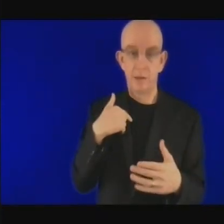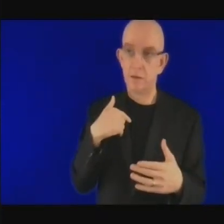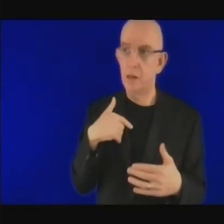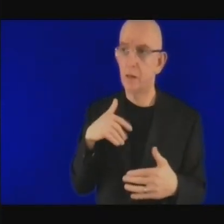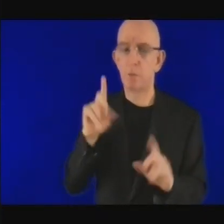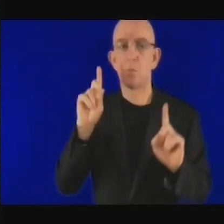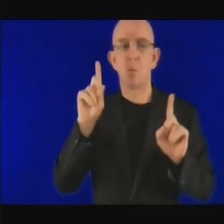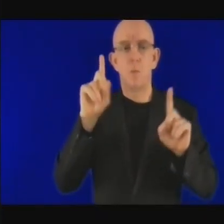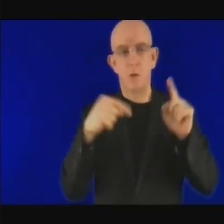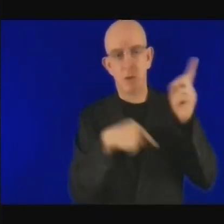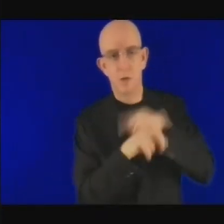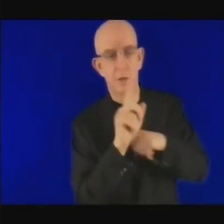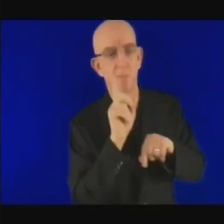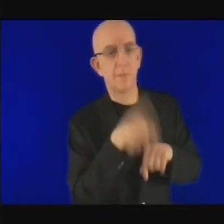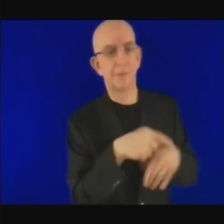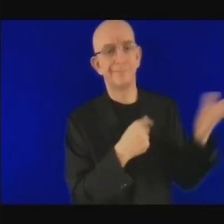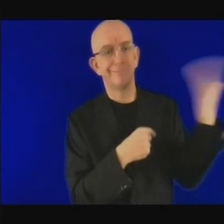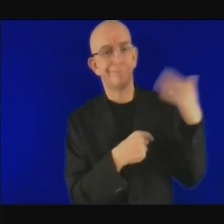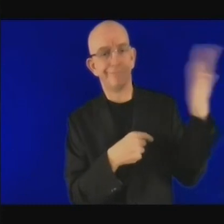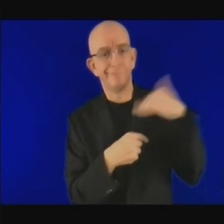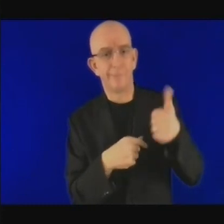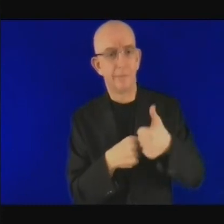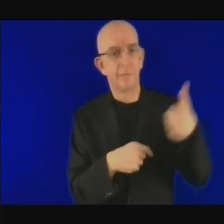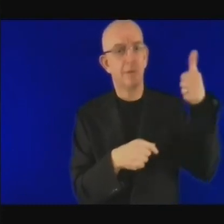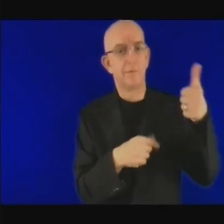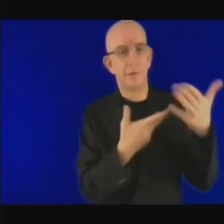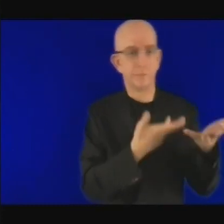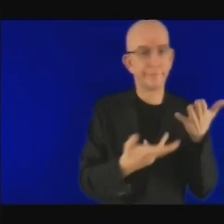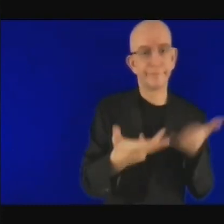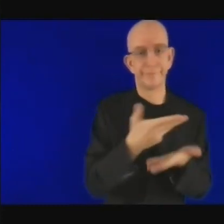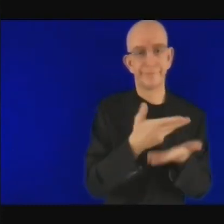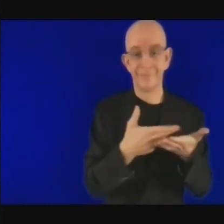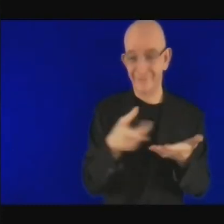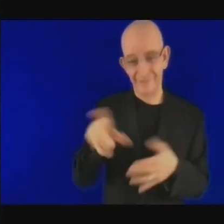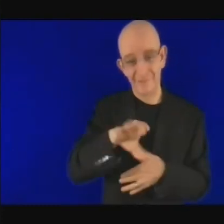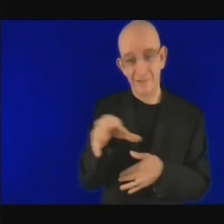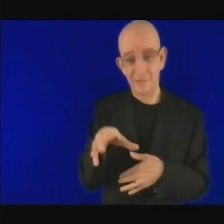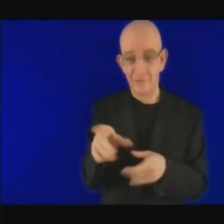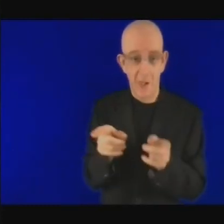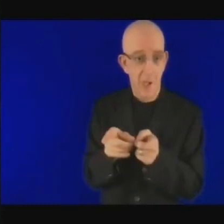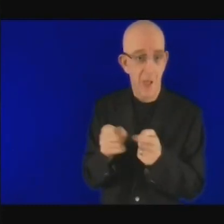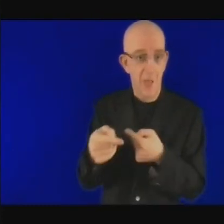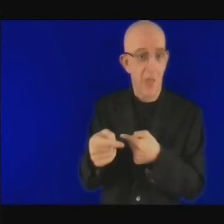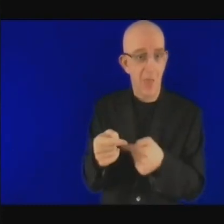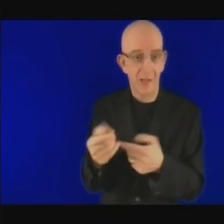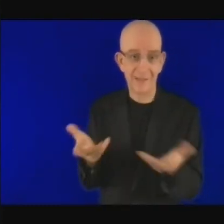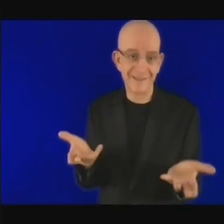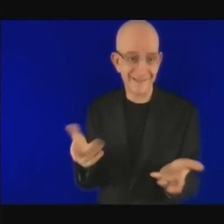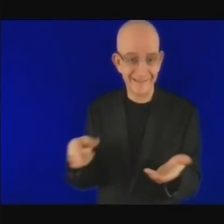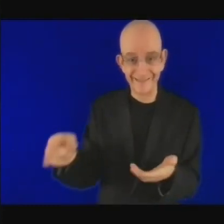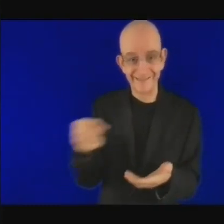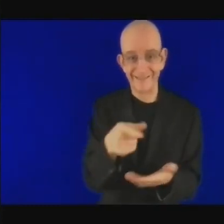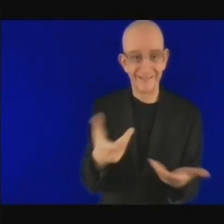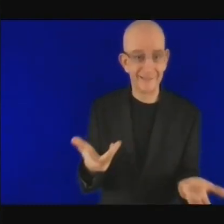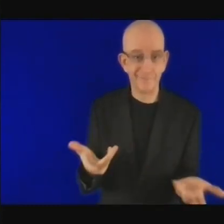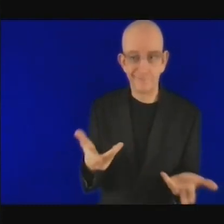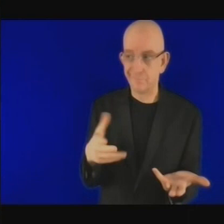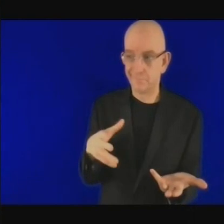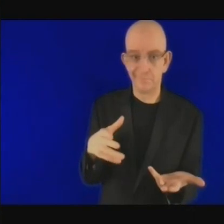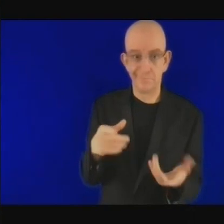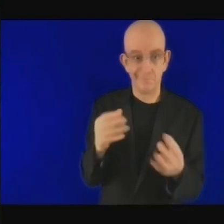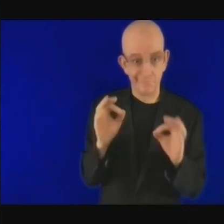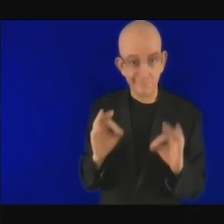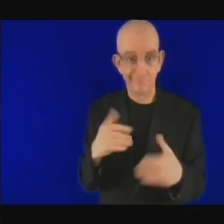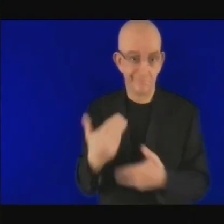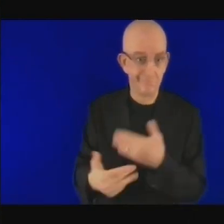fasse des investissements car ces pays sont très petits et utilisent souvent des monopoles